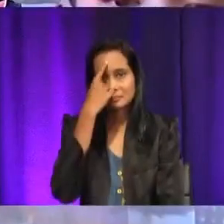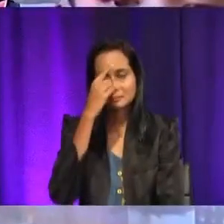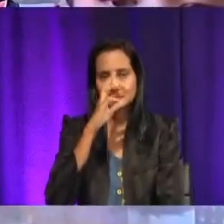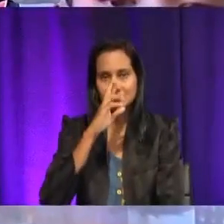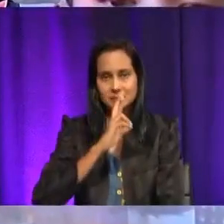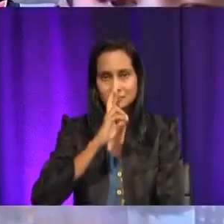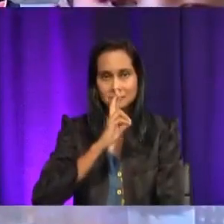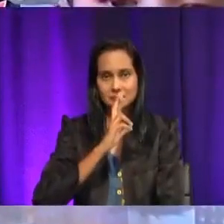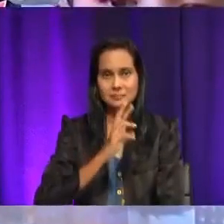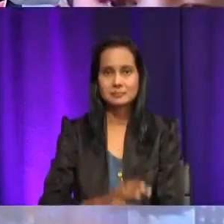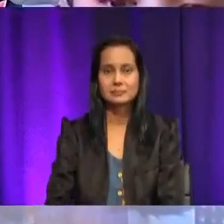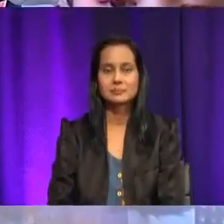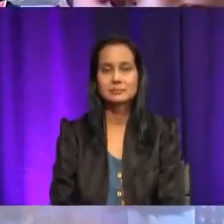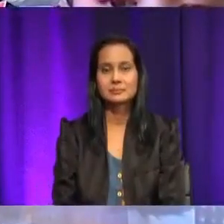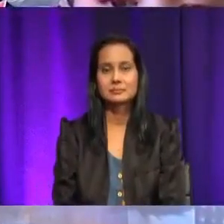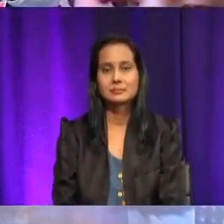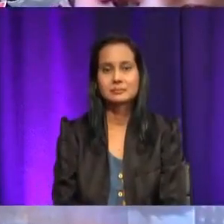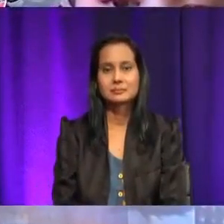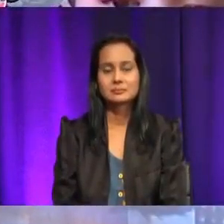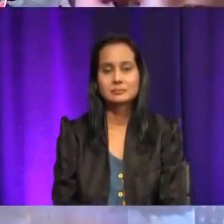dua,